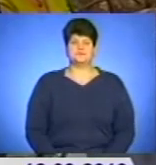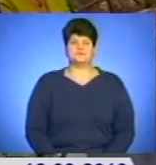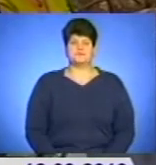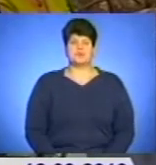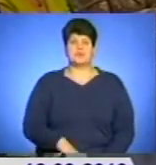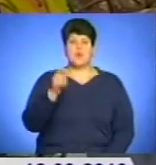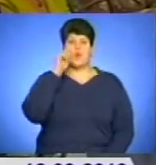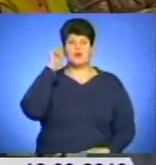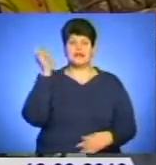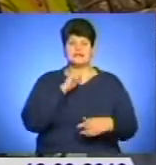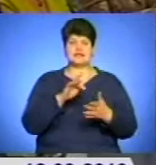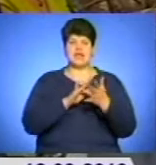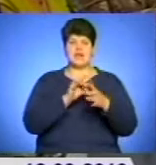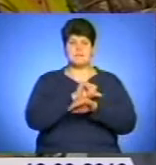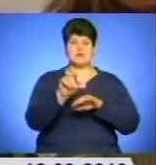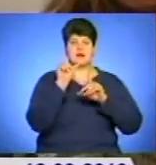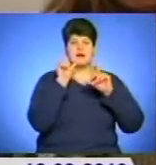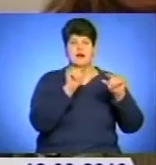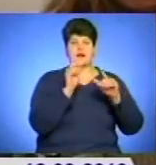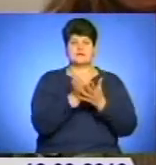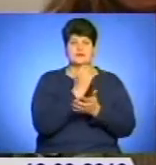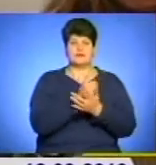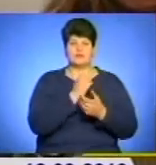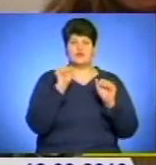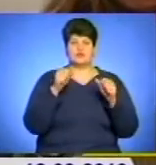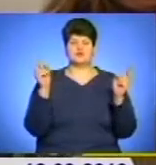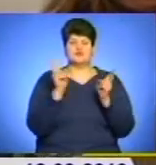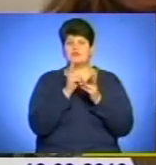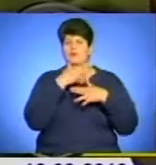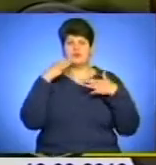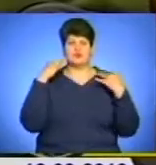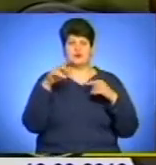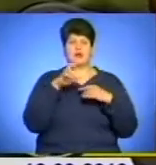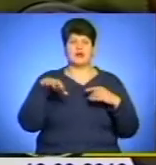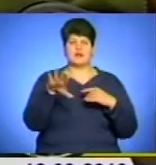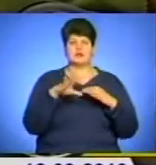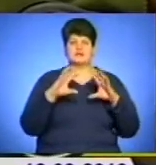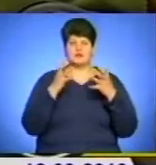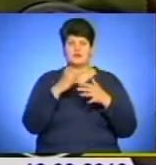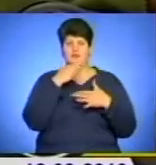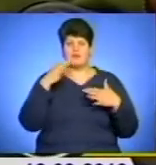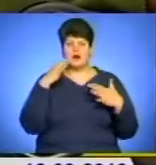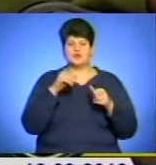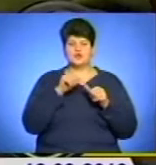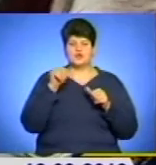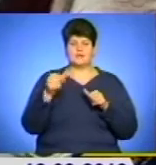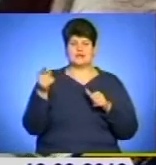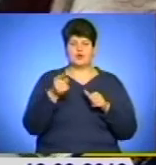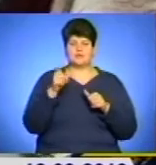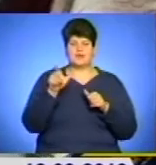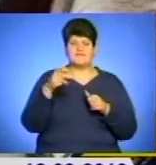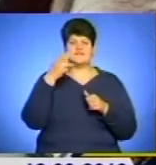Українських іммігрантів-заробітчан нині можна зустріти в багатьох державах світу. Особливо багато наших земляків, зокрема, з Тернопільщини,